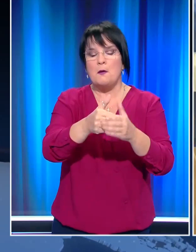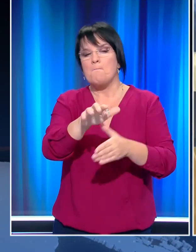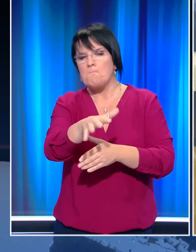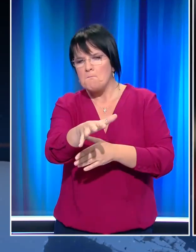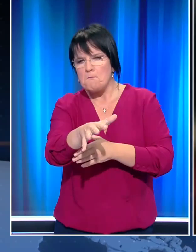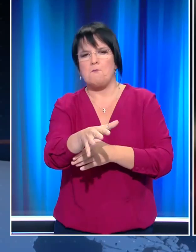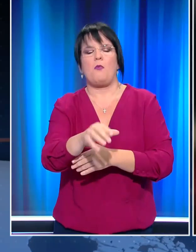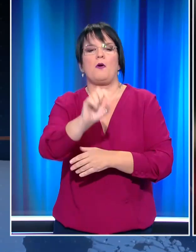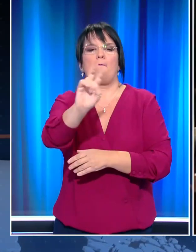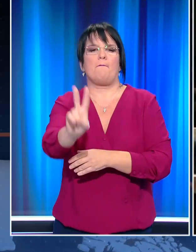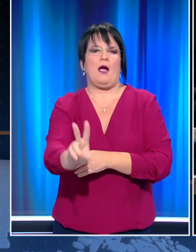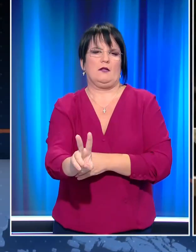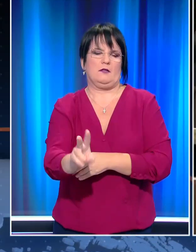μέχρι την Παρασκευή το βράδυ.